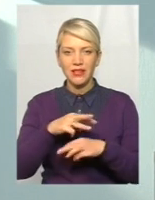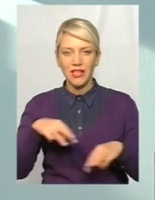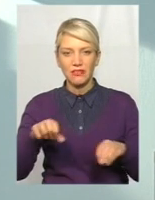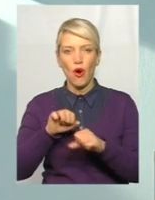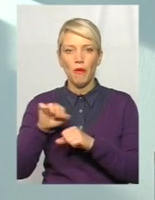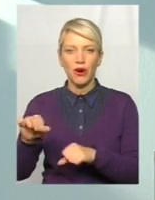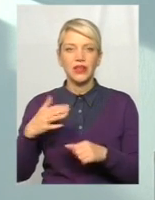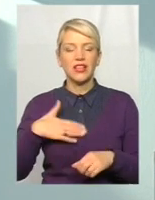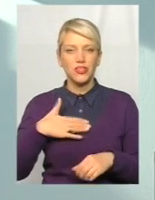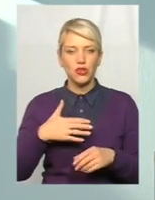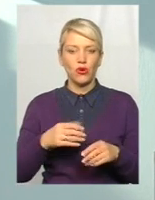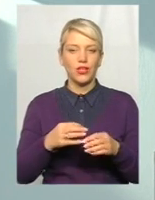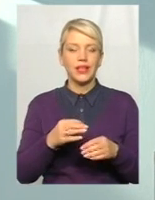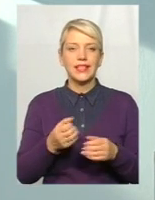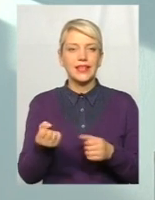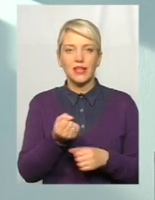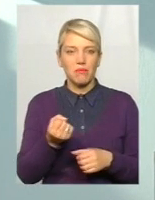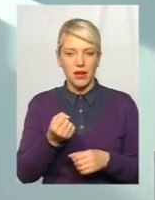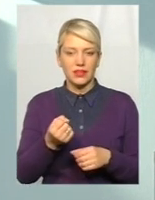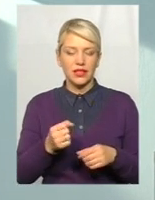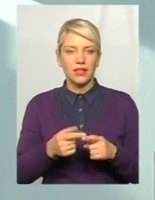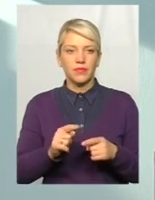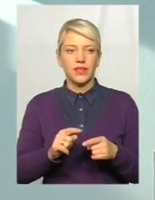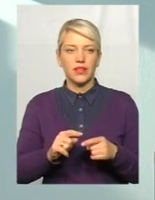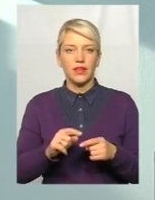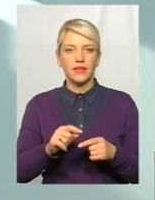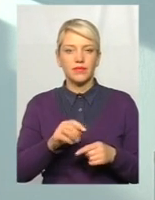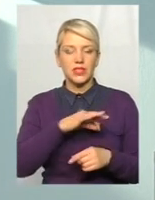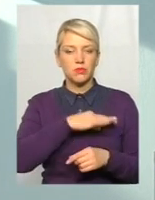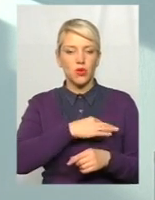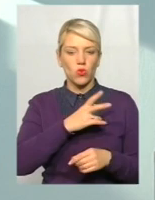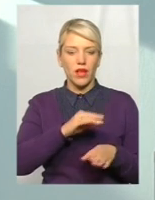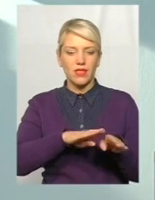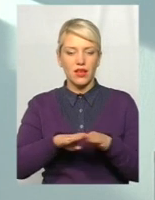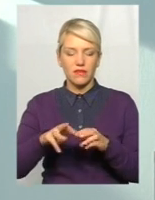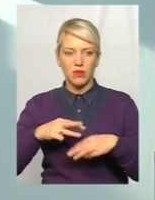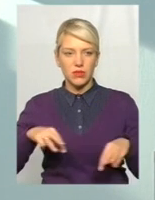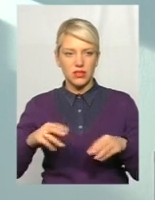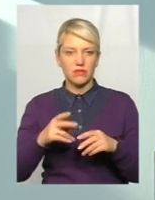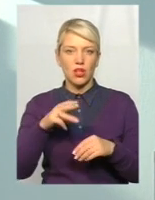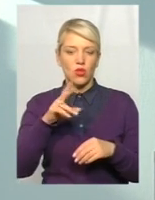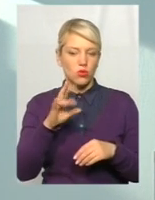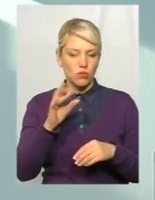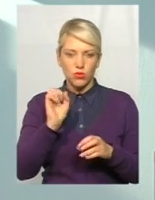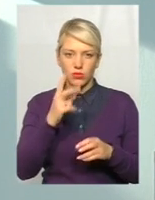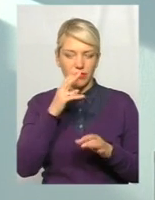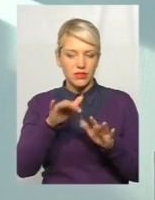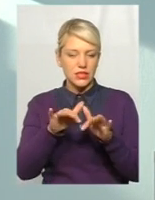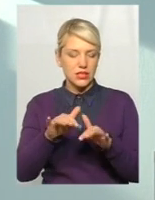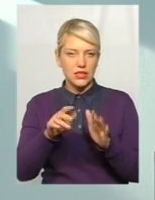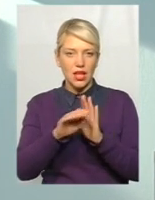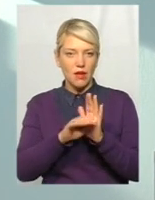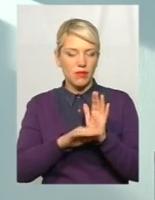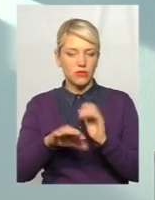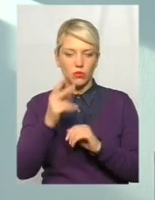тримати ж погона на рівні Міністерства, якщо достатньо тримати свою кадрову систему, яка буде збирати інформацію, хто куди переміщається, хто яке звання тримає, хто куди